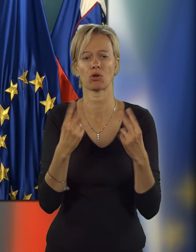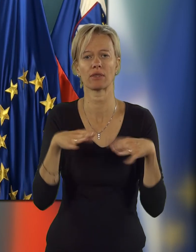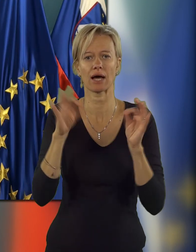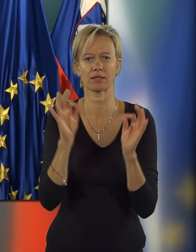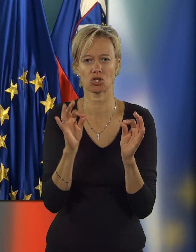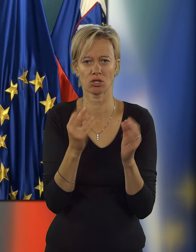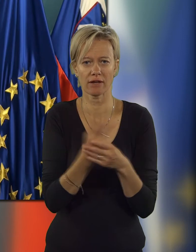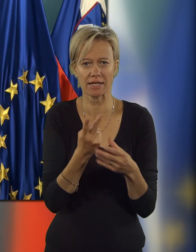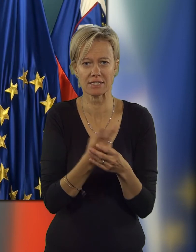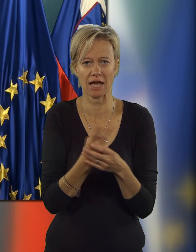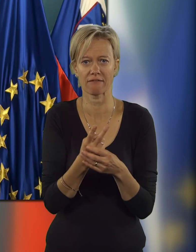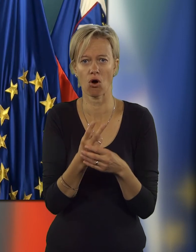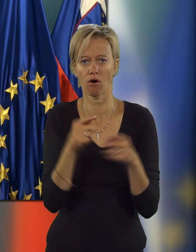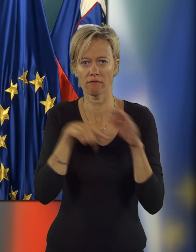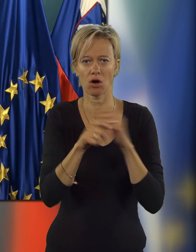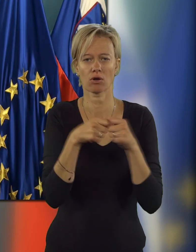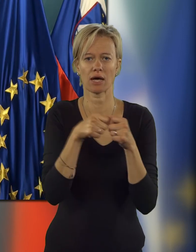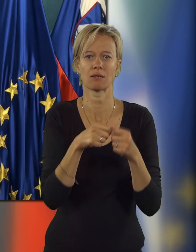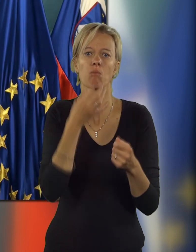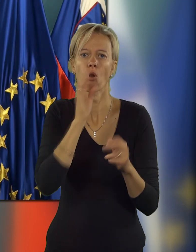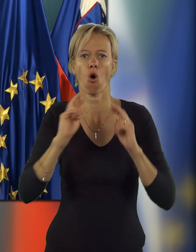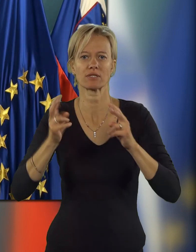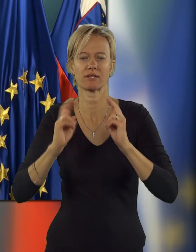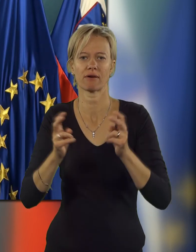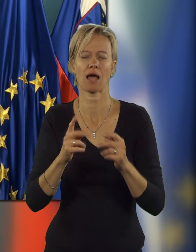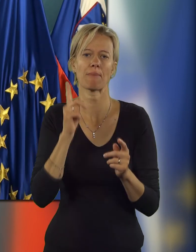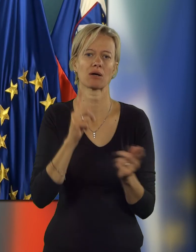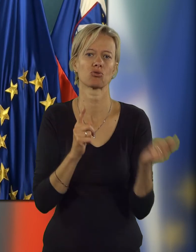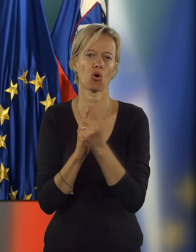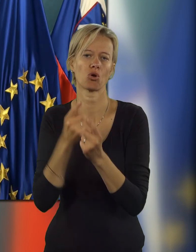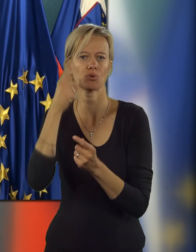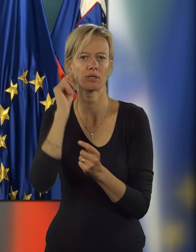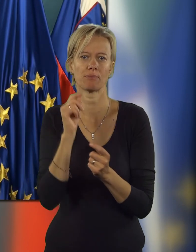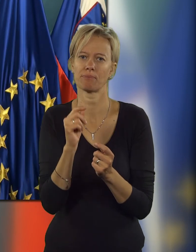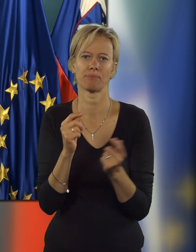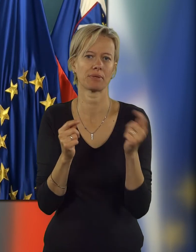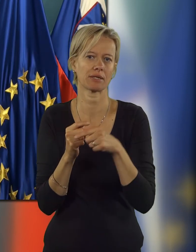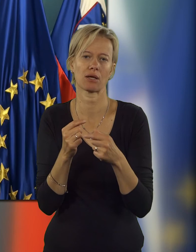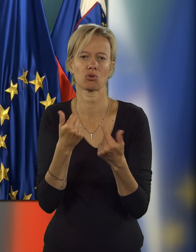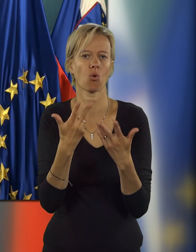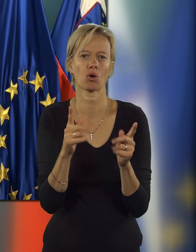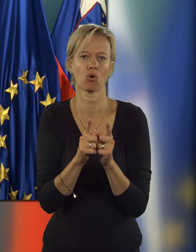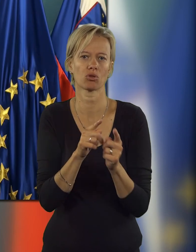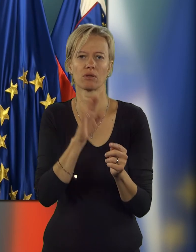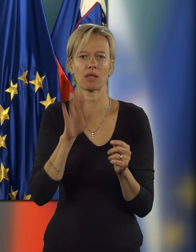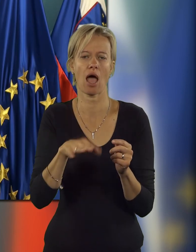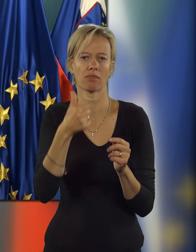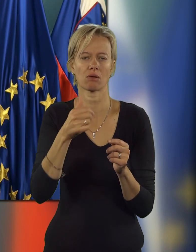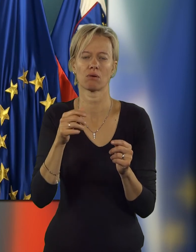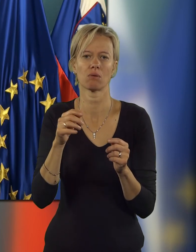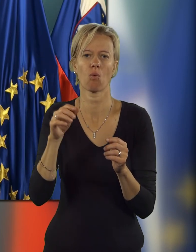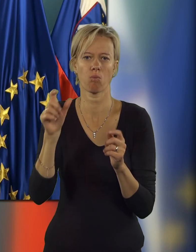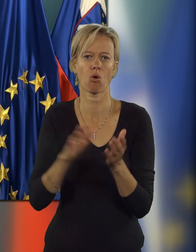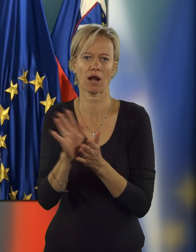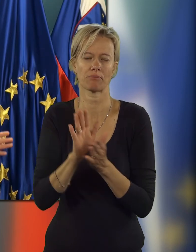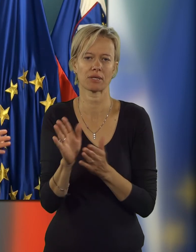najdeš notranje rezerve v organizaciji, da si boljši odzivan, ampak na koncu pride do ljudi toliko kot jih je na uporabnika. In